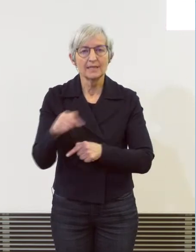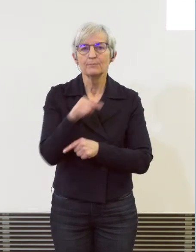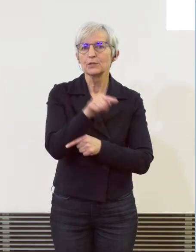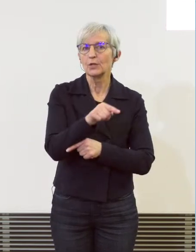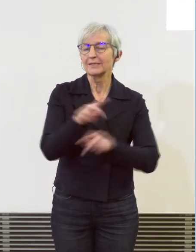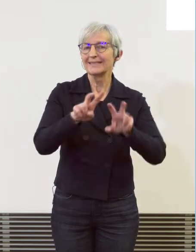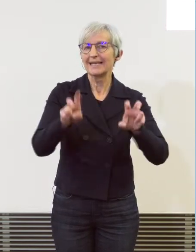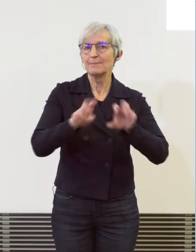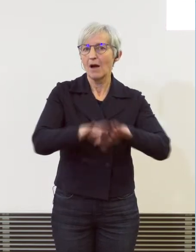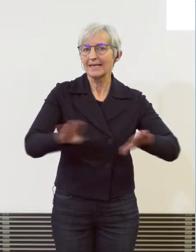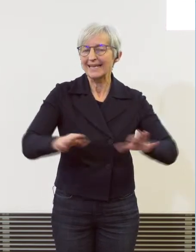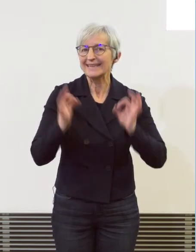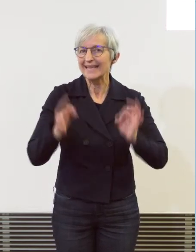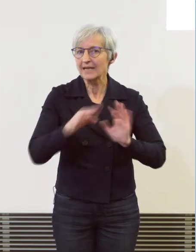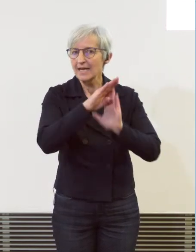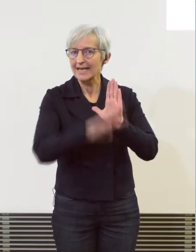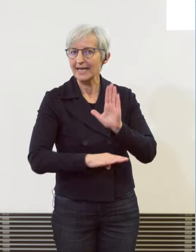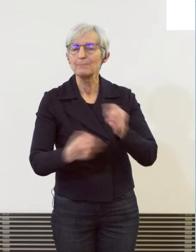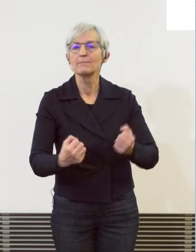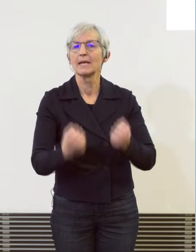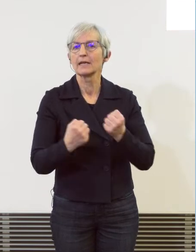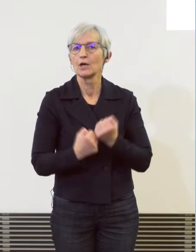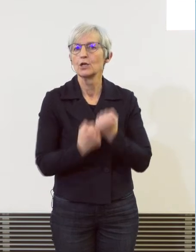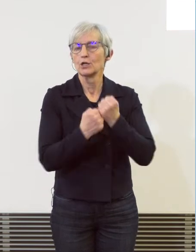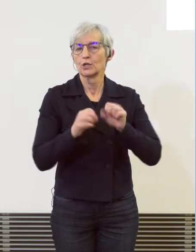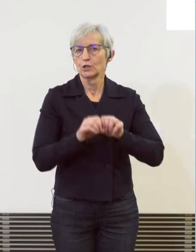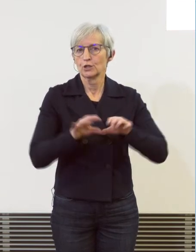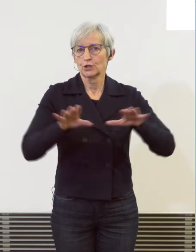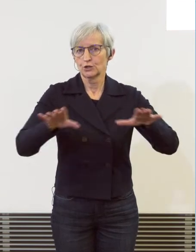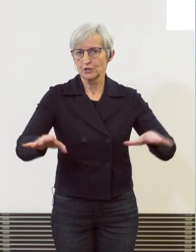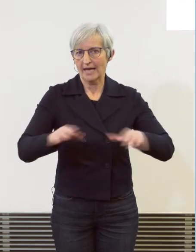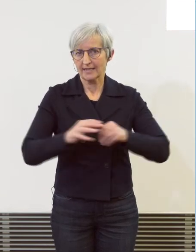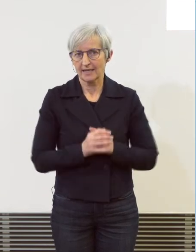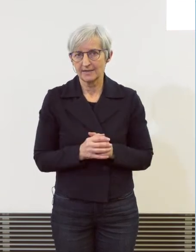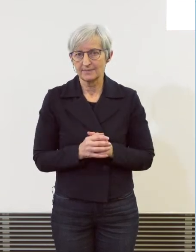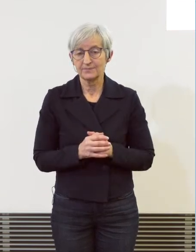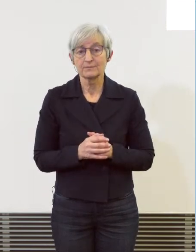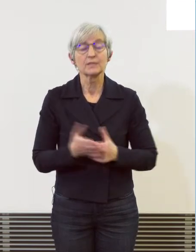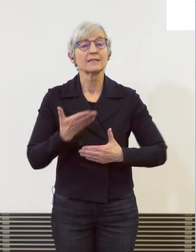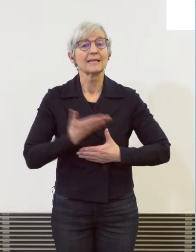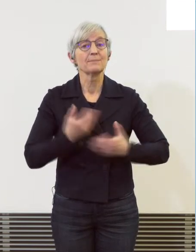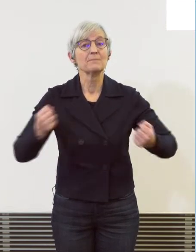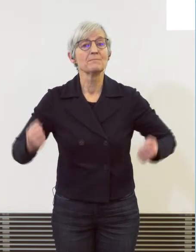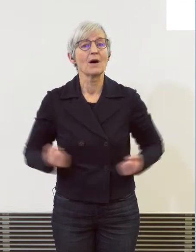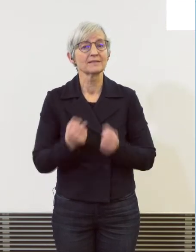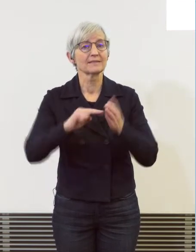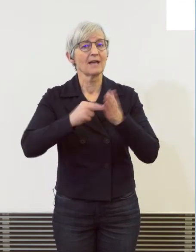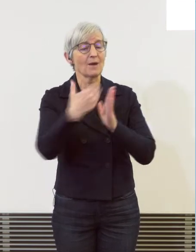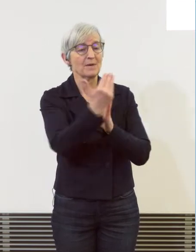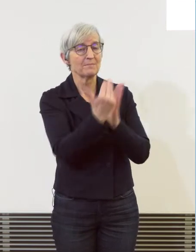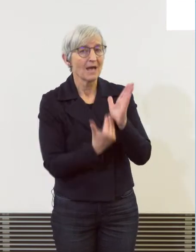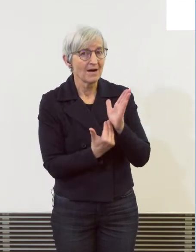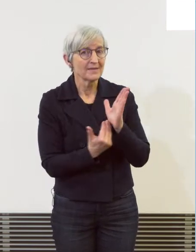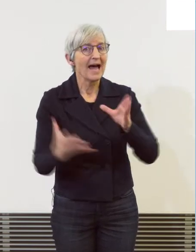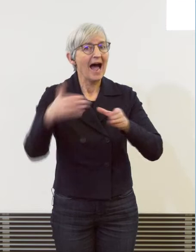koordiniert ist. Der ganze Massnahmenplan, wo auch die Bildungsdirektion, die Gesundheitsdirektion und die